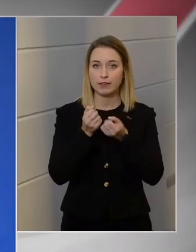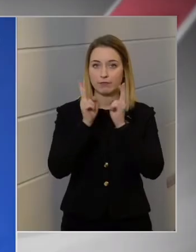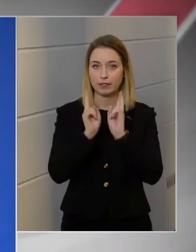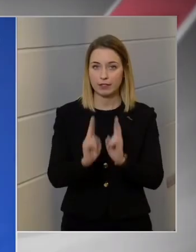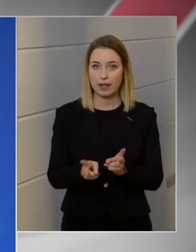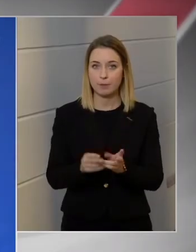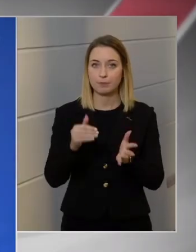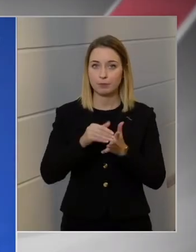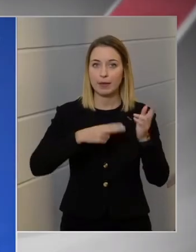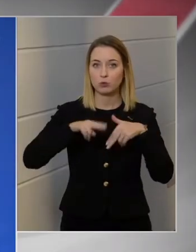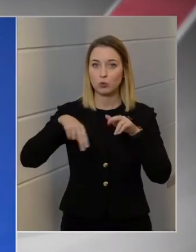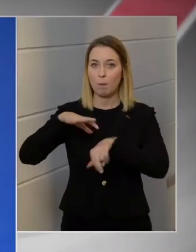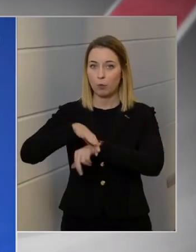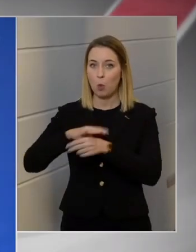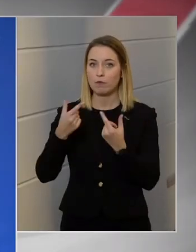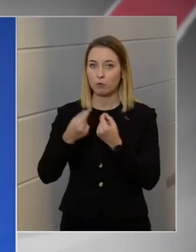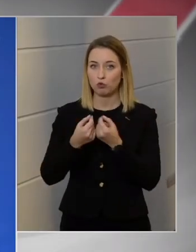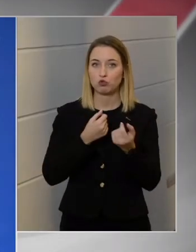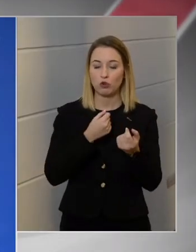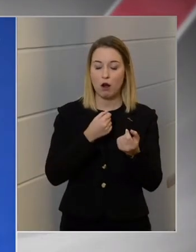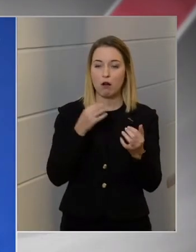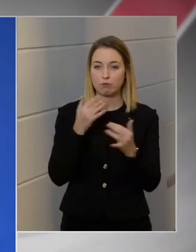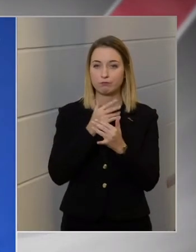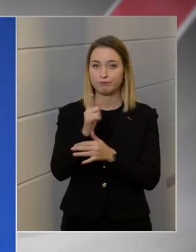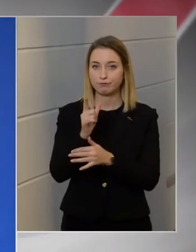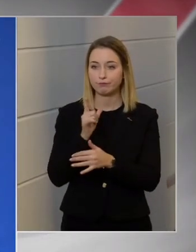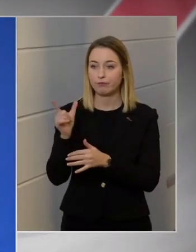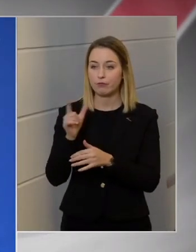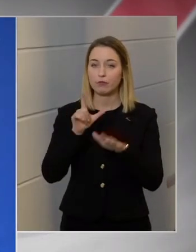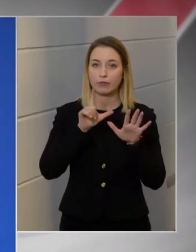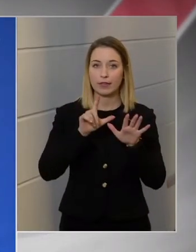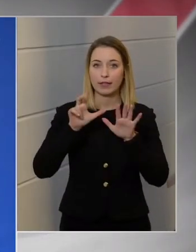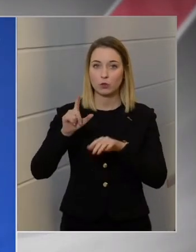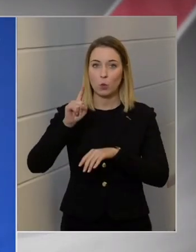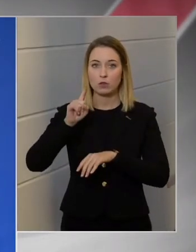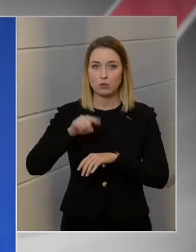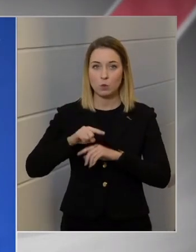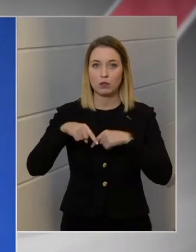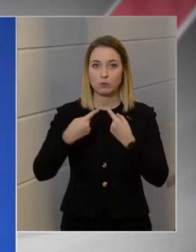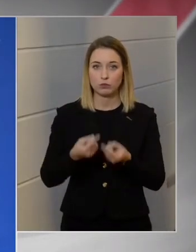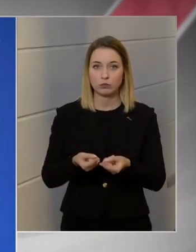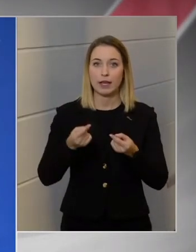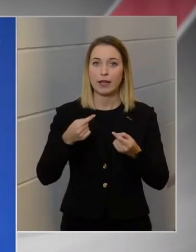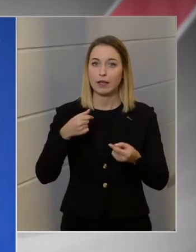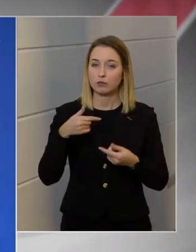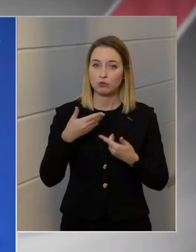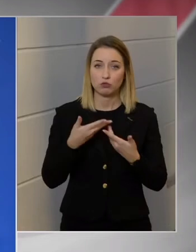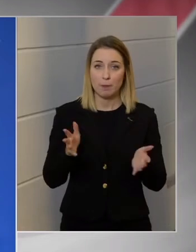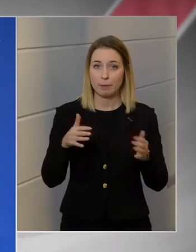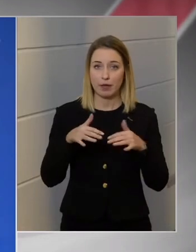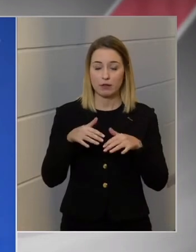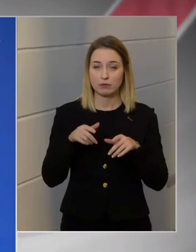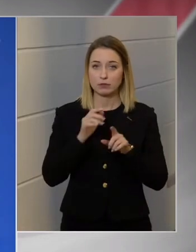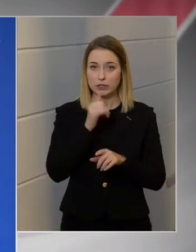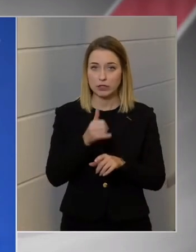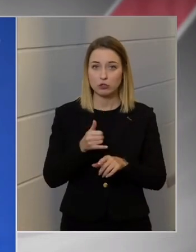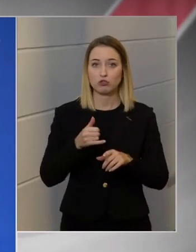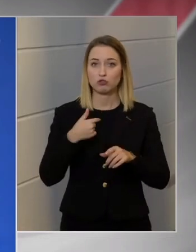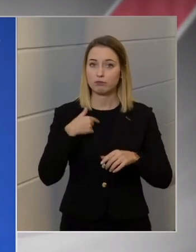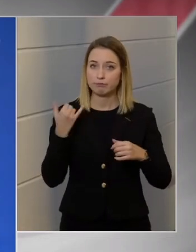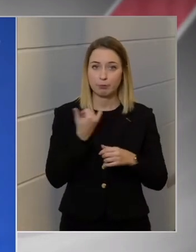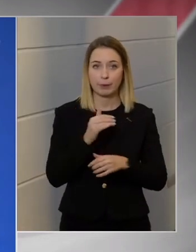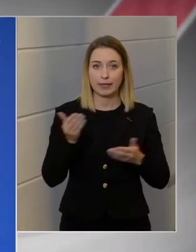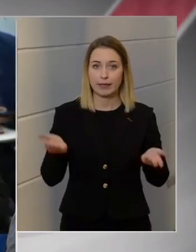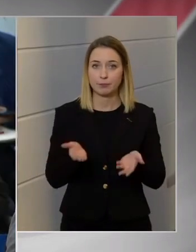Azóta még több orvossal beszéltem, 7-8 hónap után semmilyen aggály nincsen, mindenkit biztatok, aki szpútnyikot kapott, hogy nyugodtan